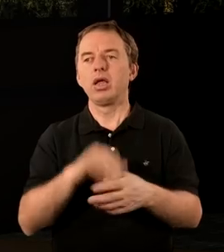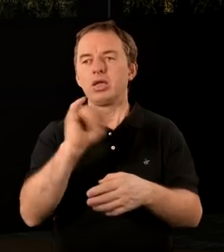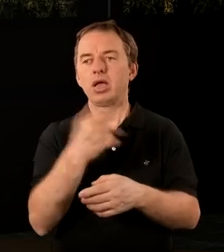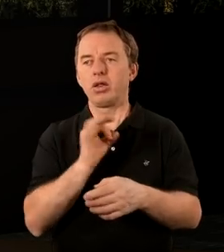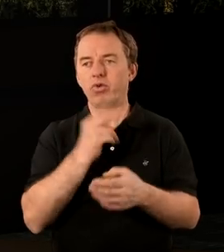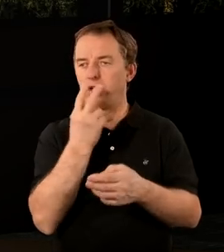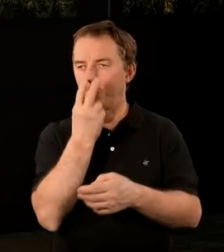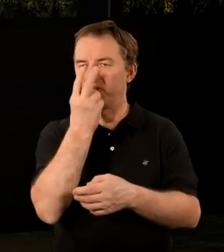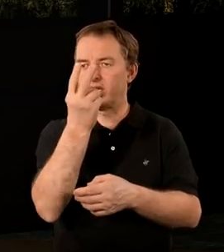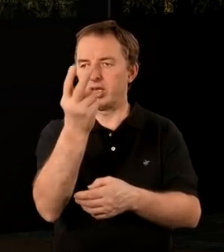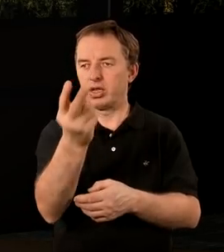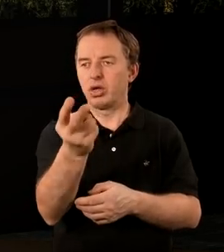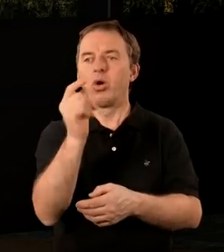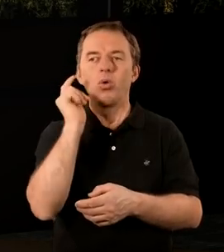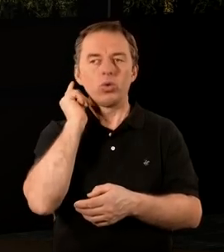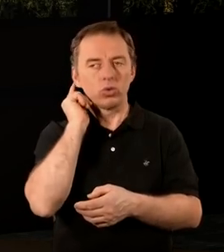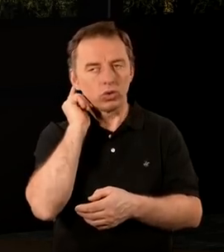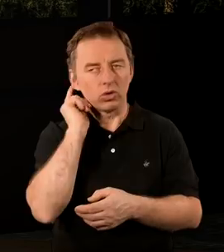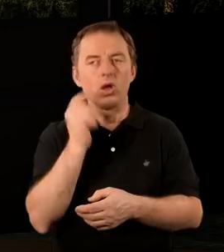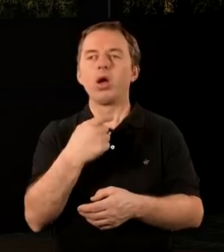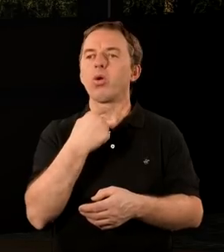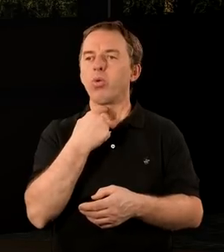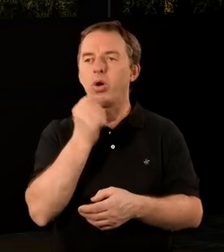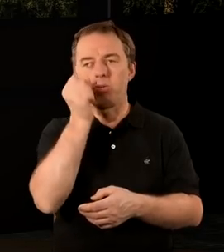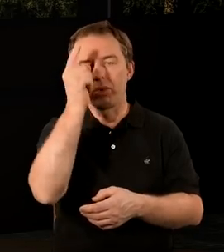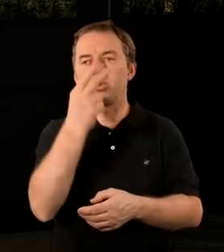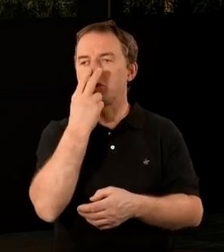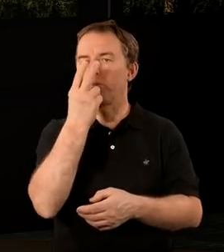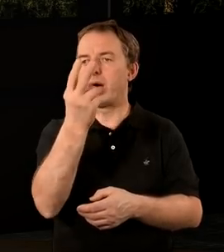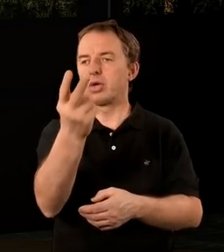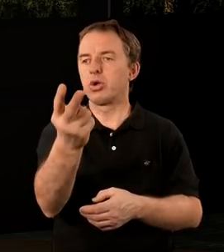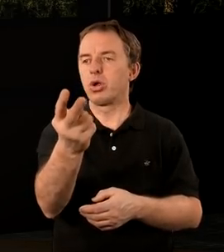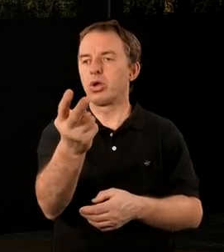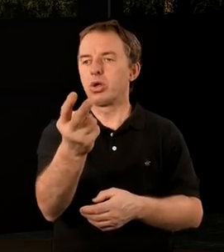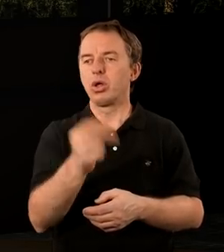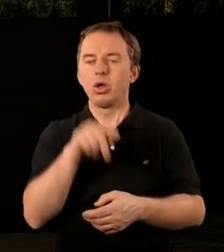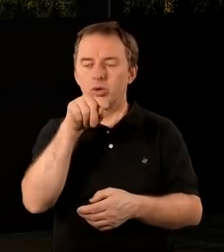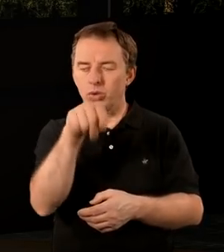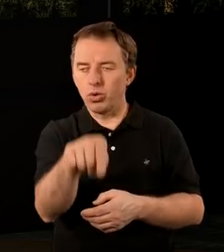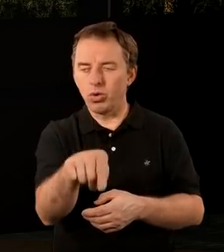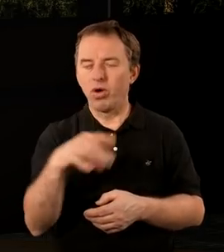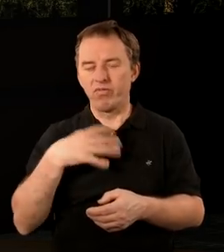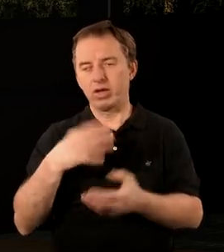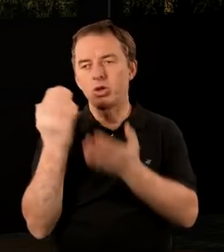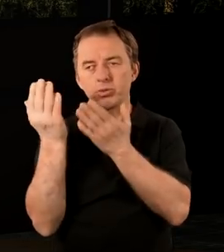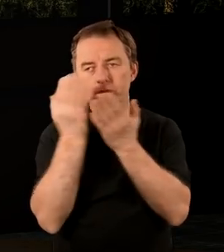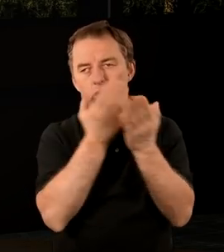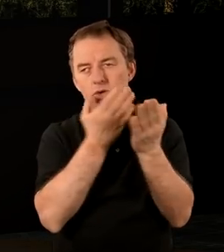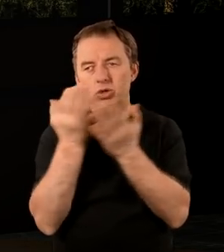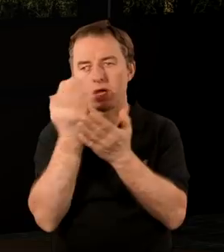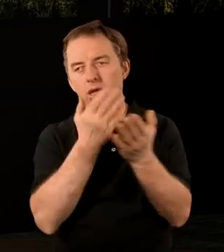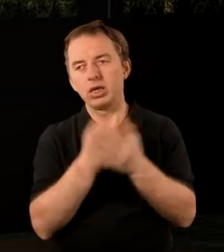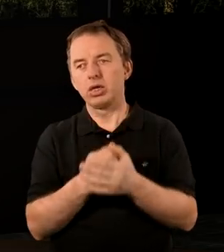Jan w swojej wizji, kiedy usłyszał głos, obrócił się i zobaczył... I tutaj warto przeczytać